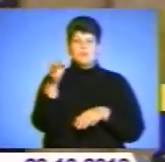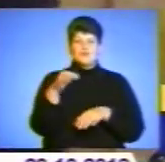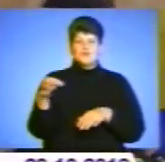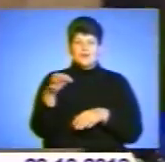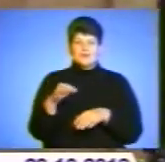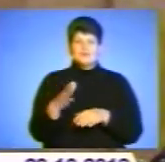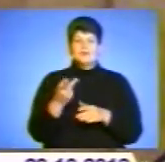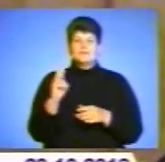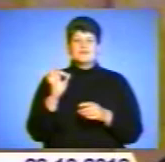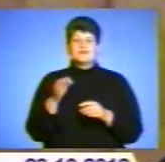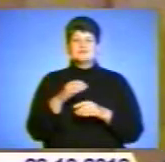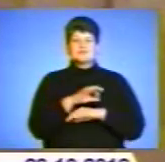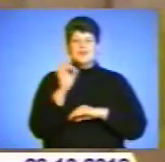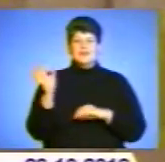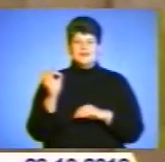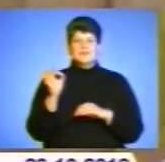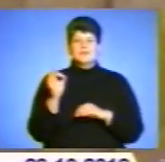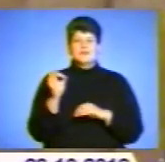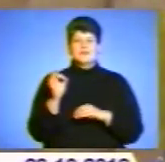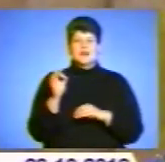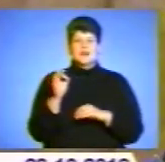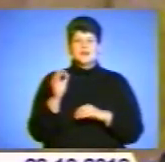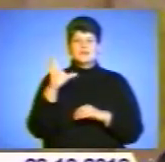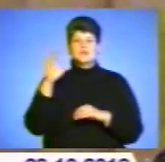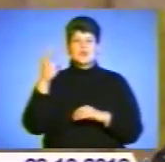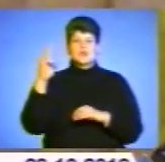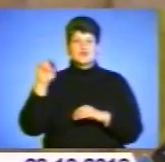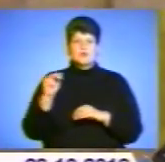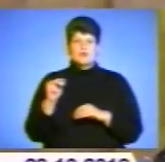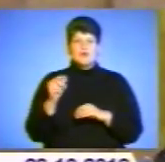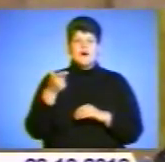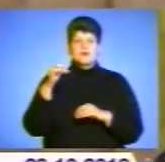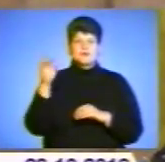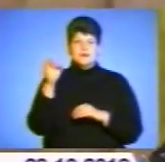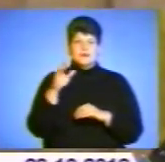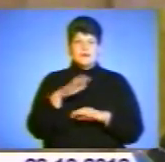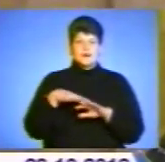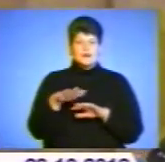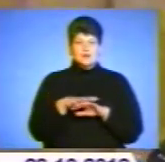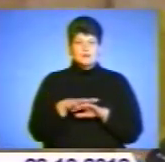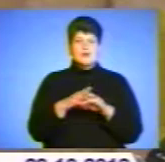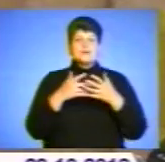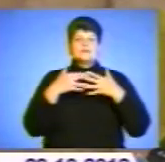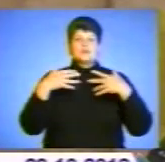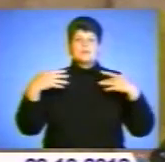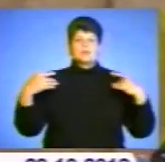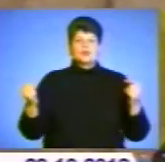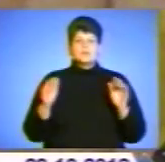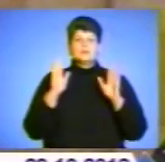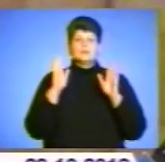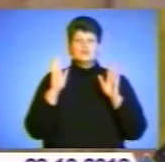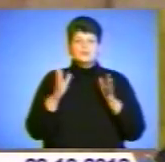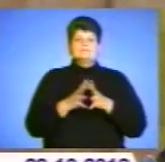Східний Лесі Українки і на сонячному це Галицький ринок. Асортимент продукції постараємося